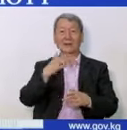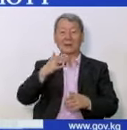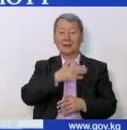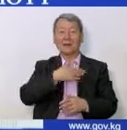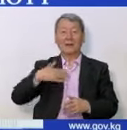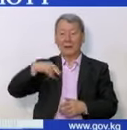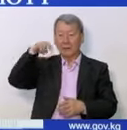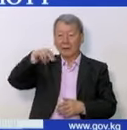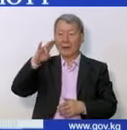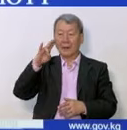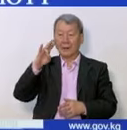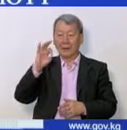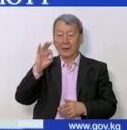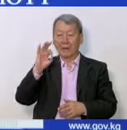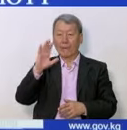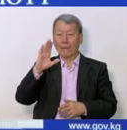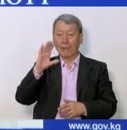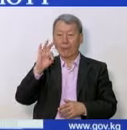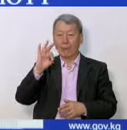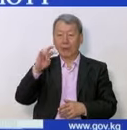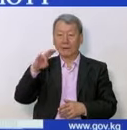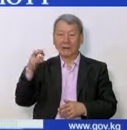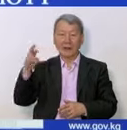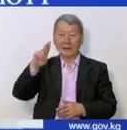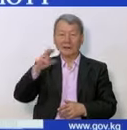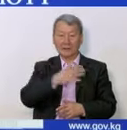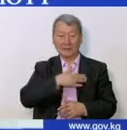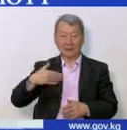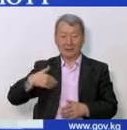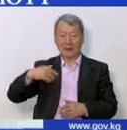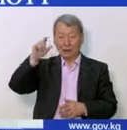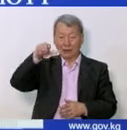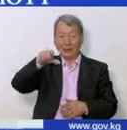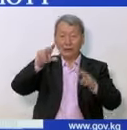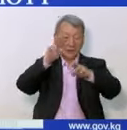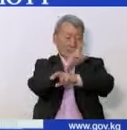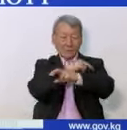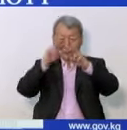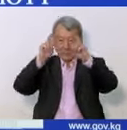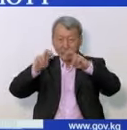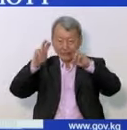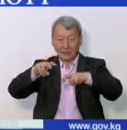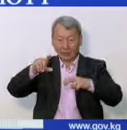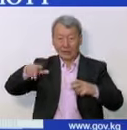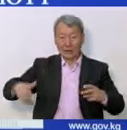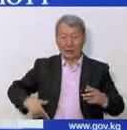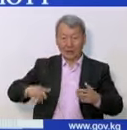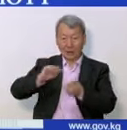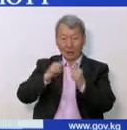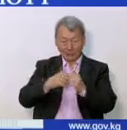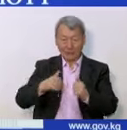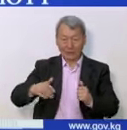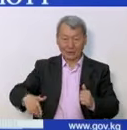У больного при исследовании жерстно-каменная болезнь, мочекаменная